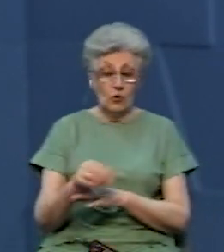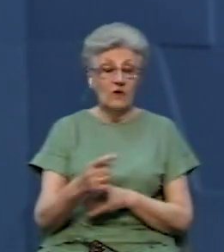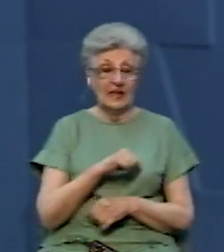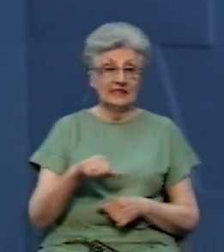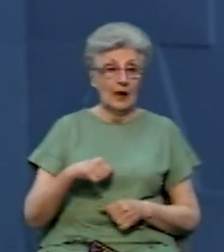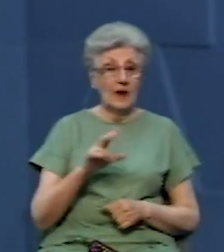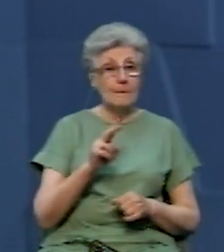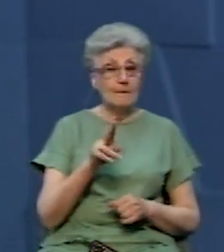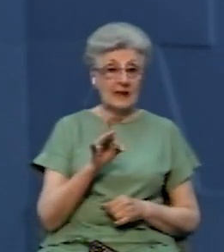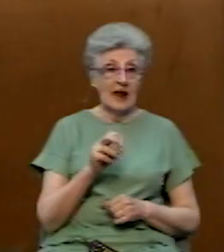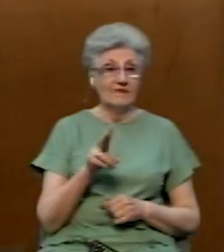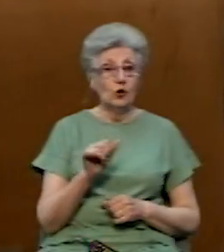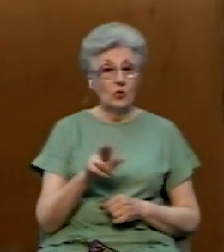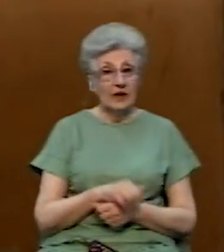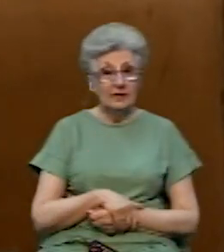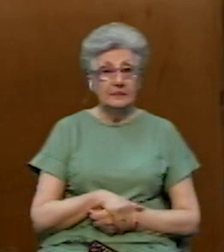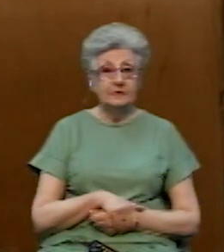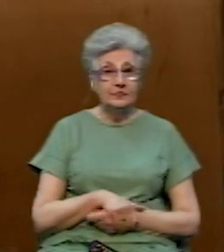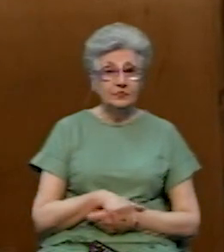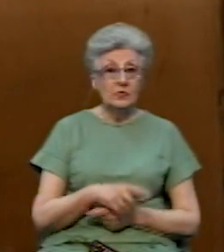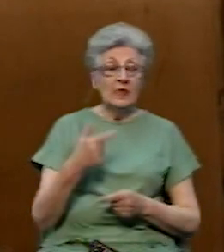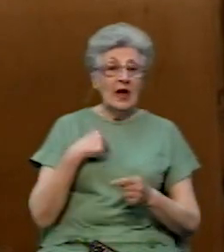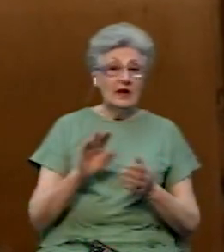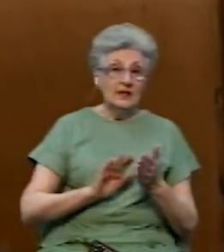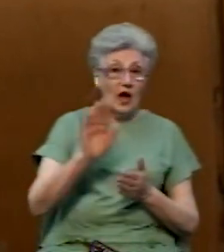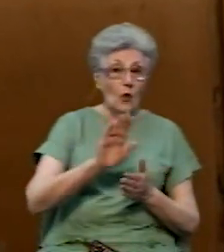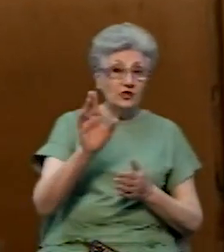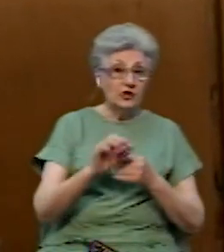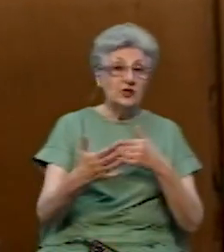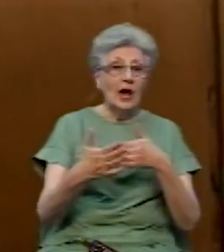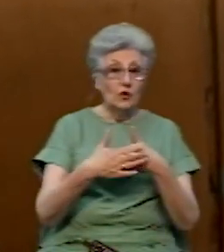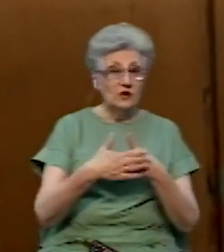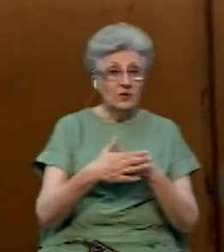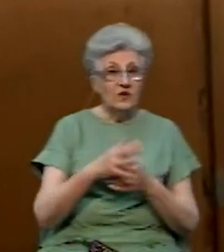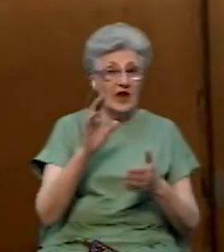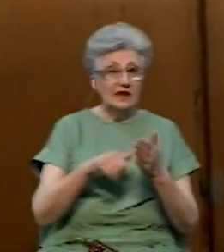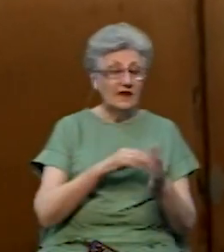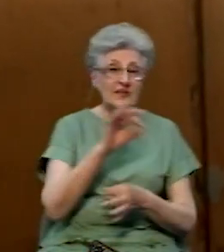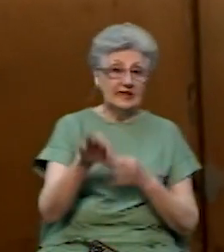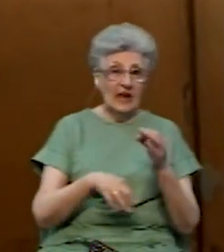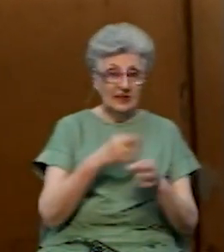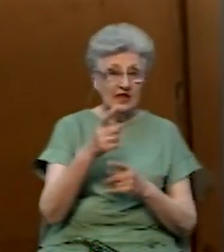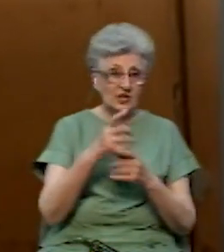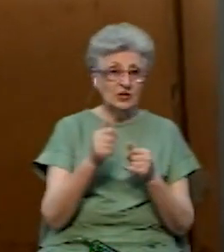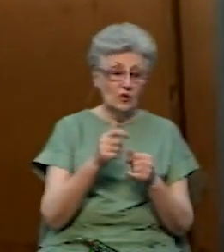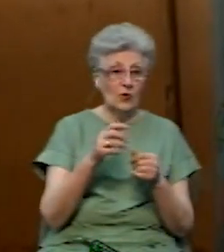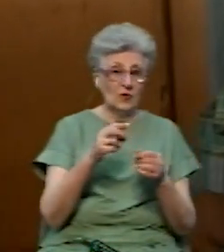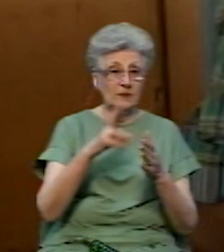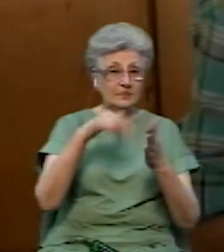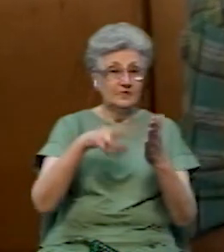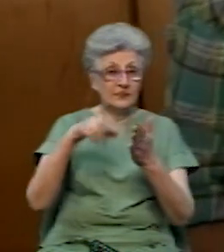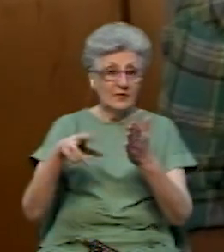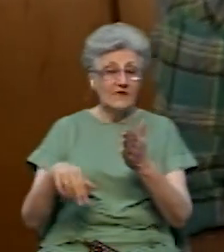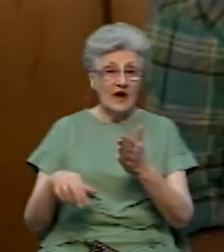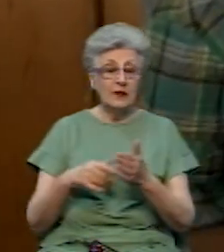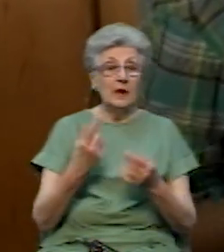сюжеті Ірини Капуш. Я очищаю двері від лишнього напилення, яке з'яснили майстри, тому що